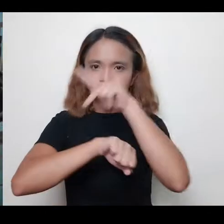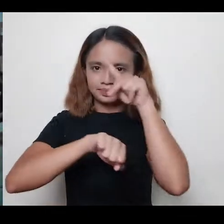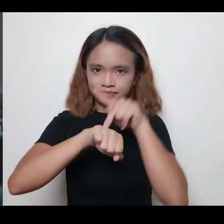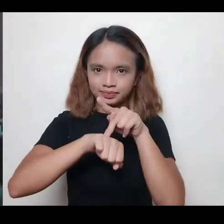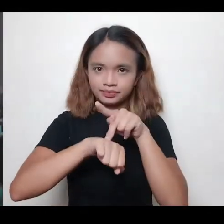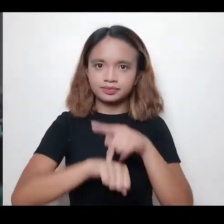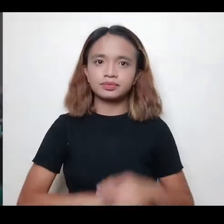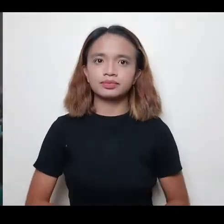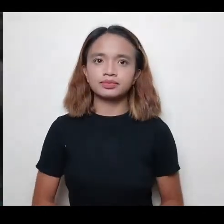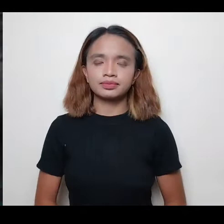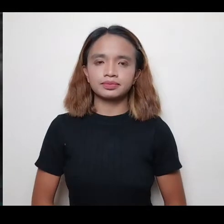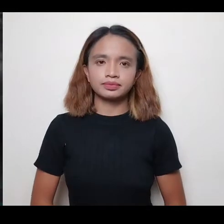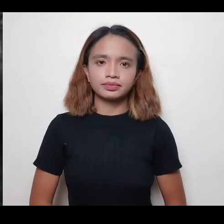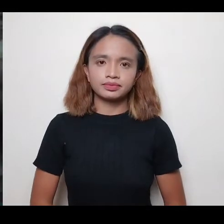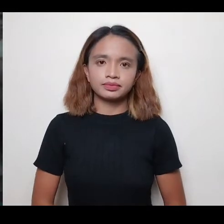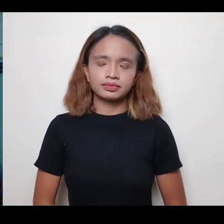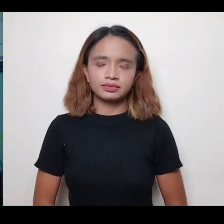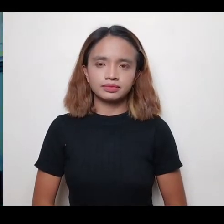Pilipinas.